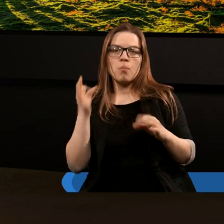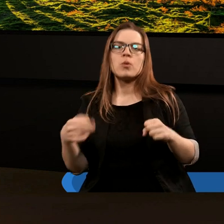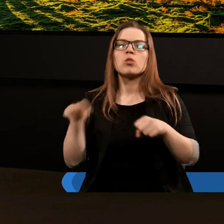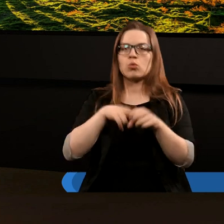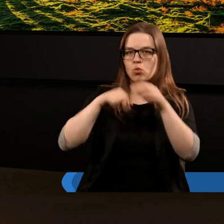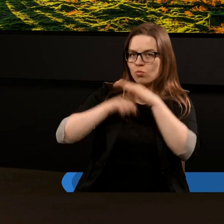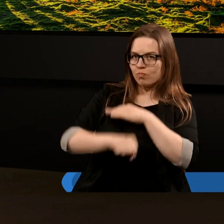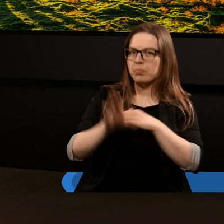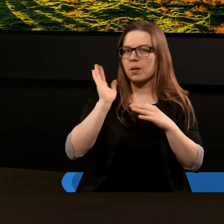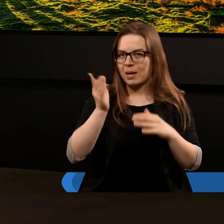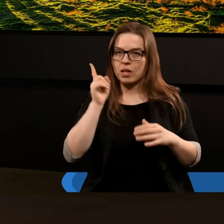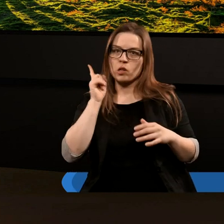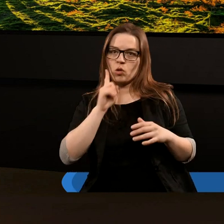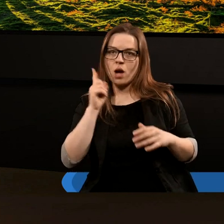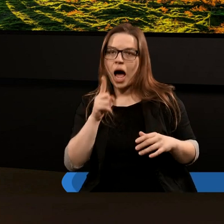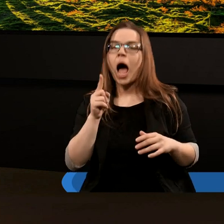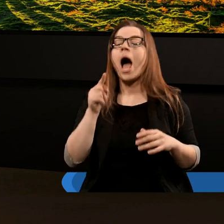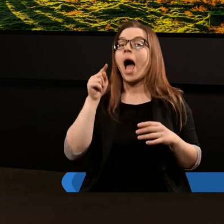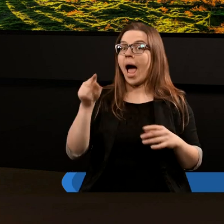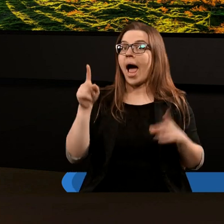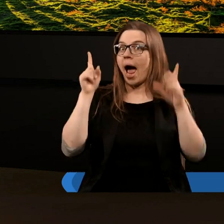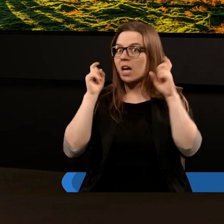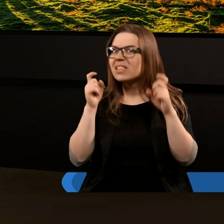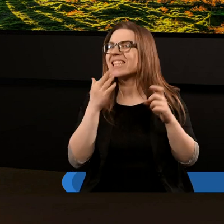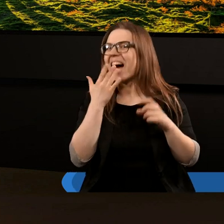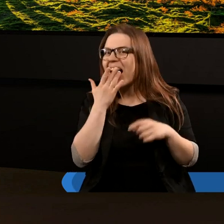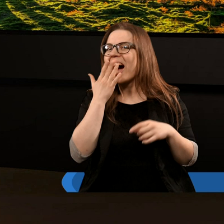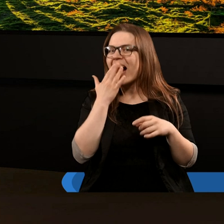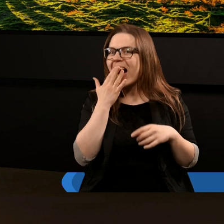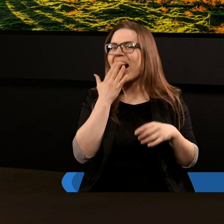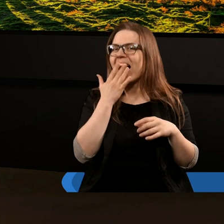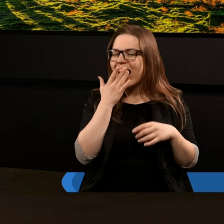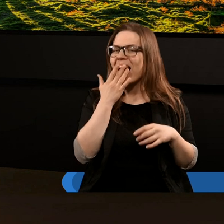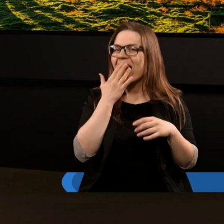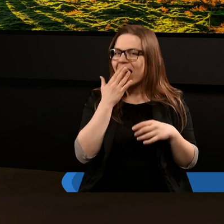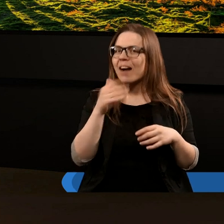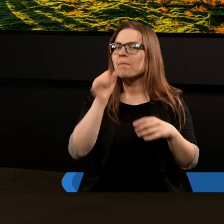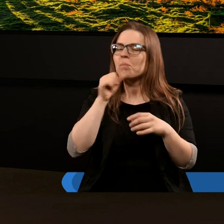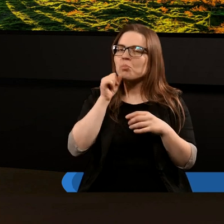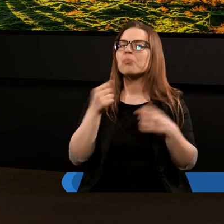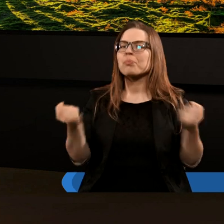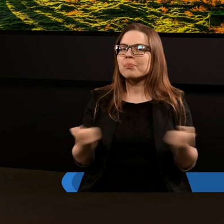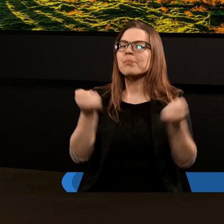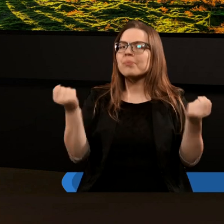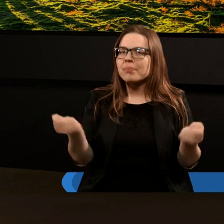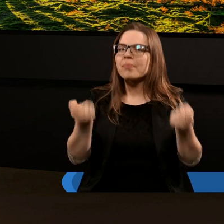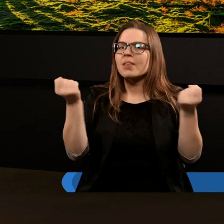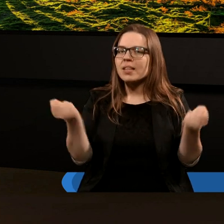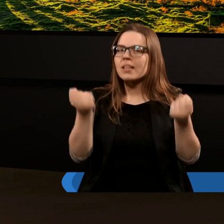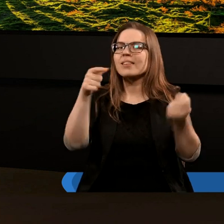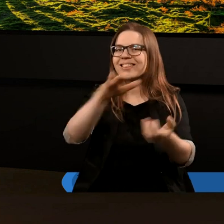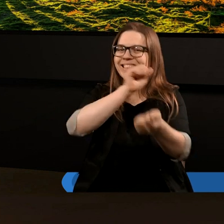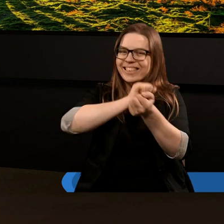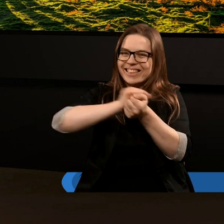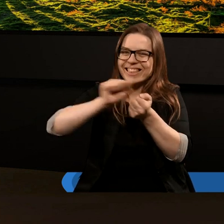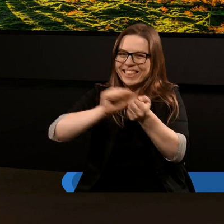urodzić chłopczyka, a szatan stara się jakby zadać kłam proroctwu z pierwszej księgi mojżeszowej i